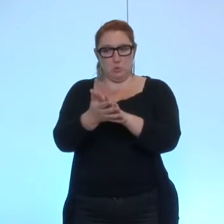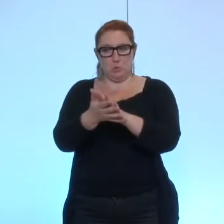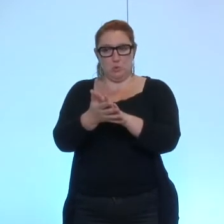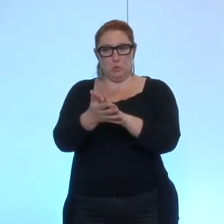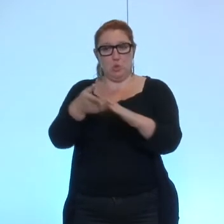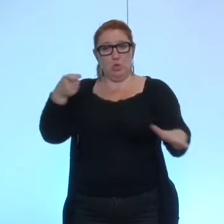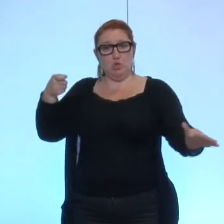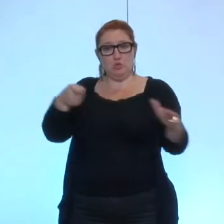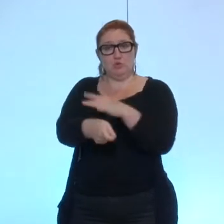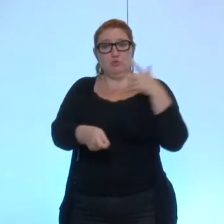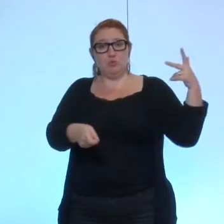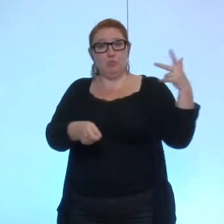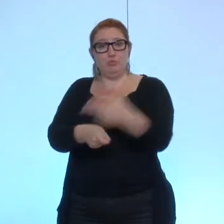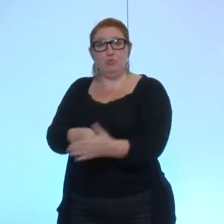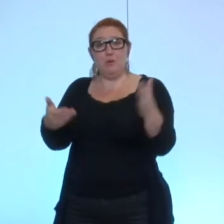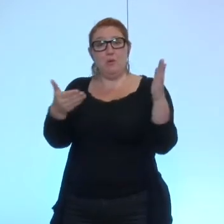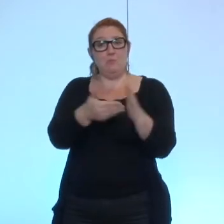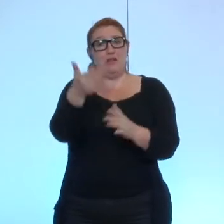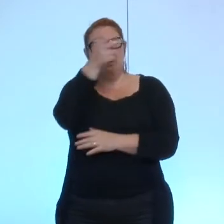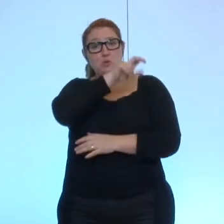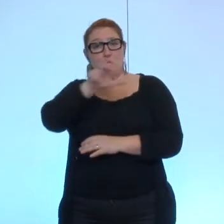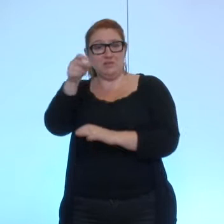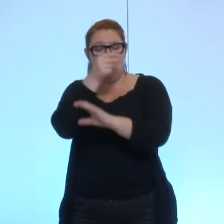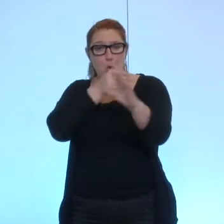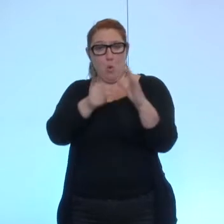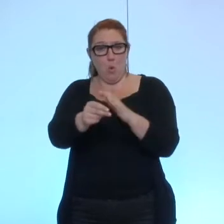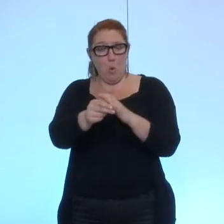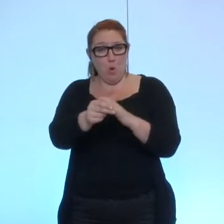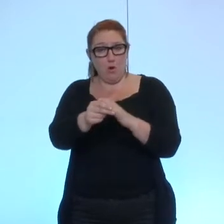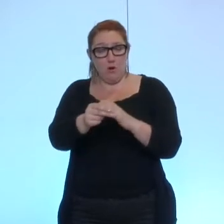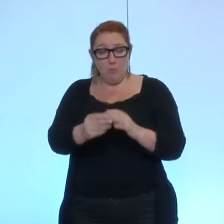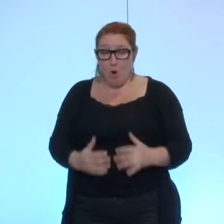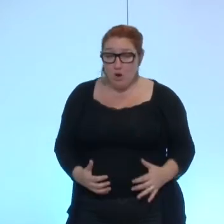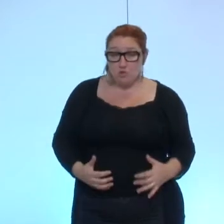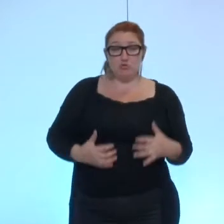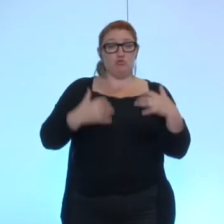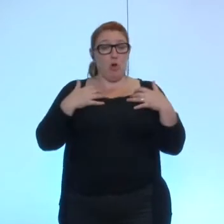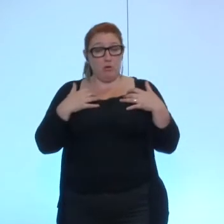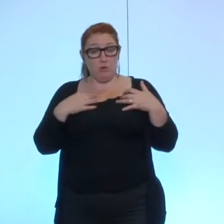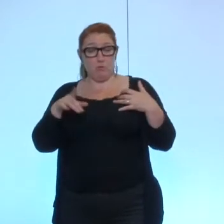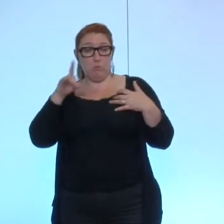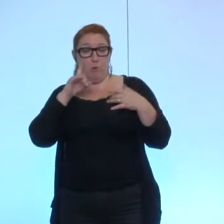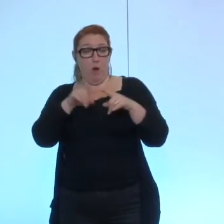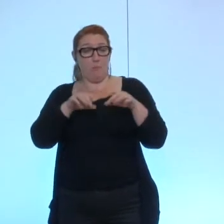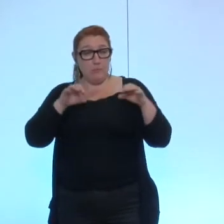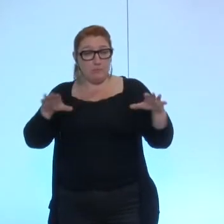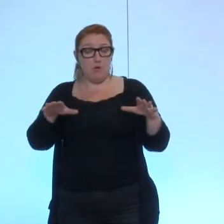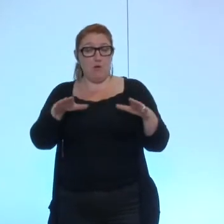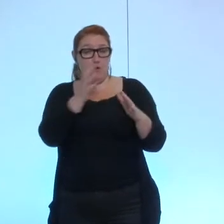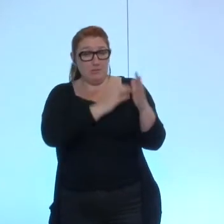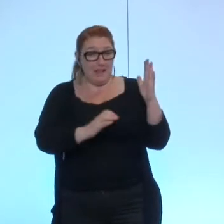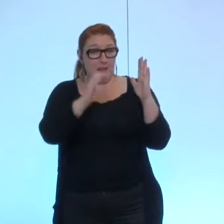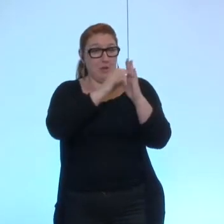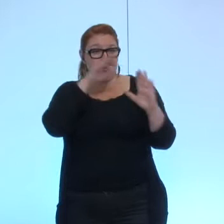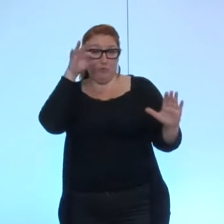subvention de 1300 euros vous votiez une délibération qui va permettre d'attribuer à certains